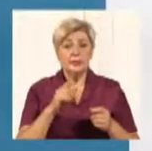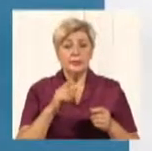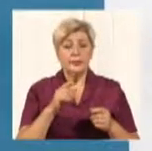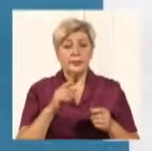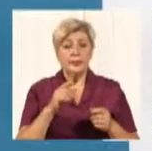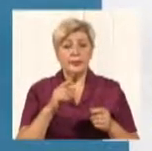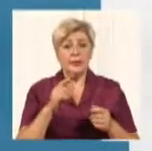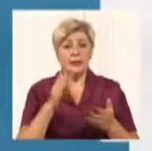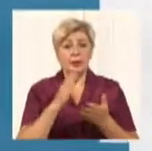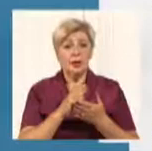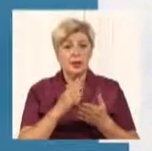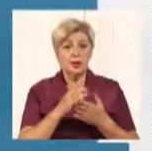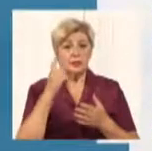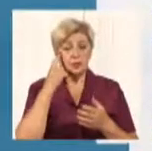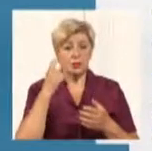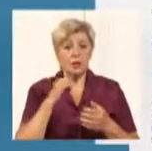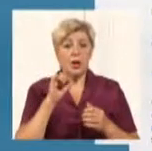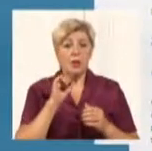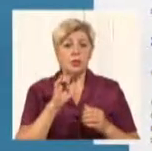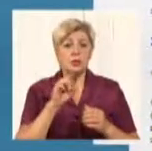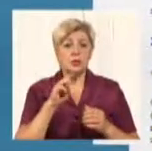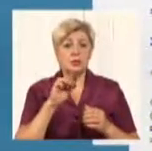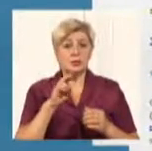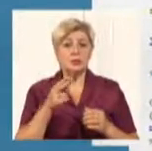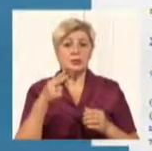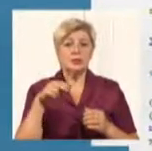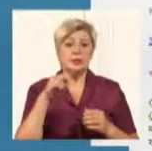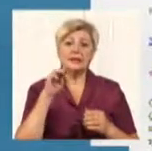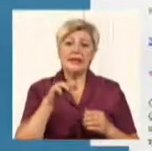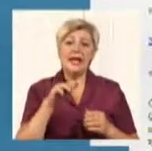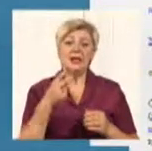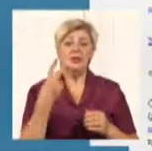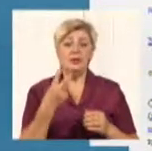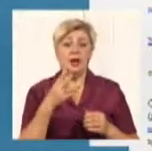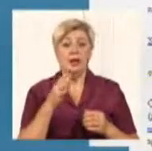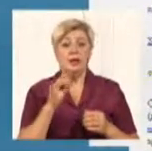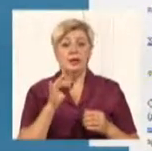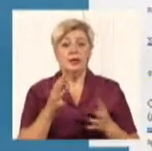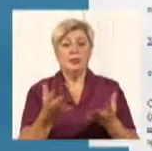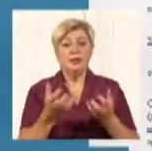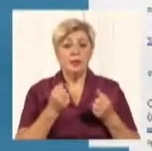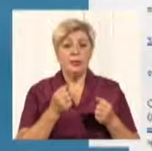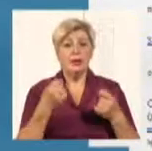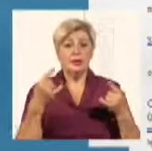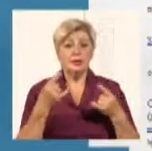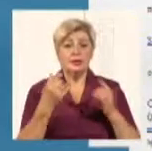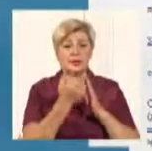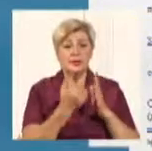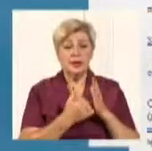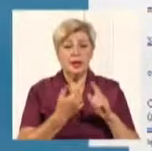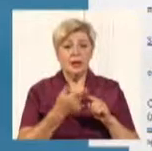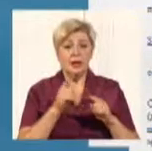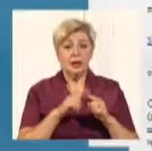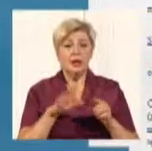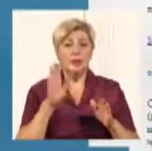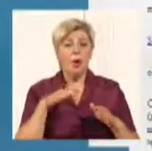цифрового телевізійного мовлення у стандарті DWB-T2 та спосіб приймання телевізійних програм, яким вони користуються